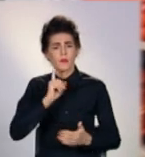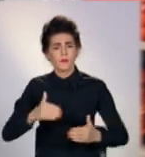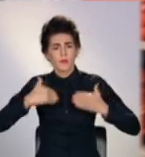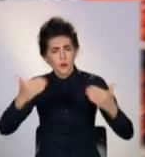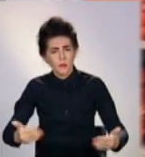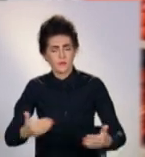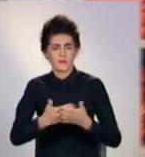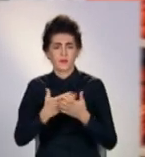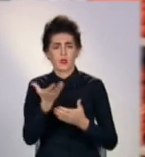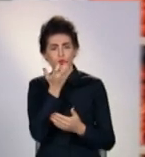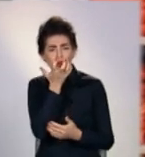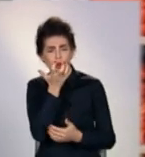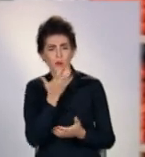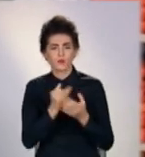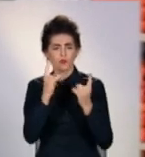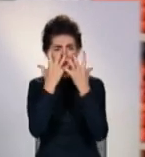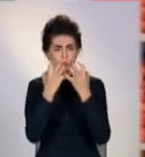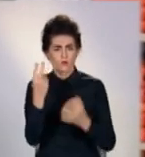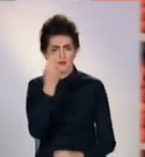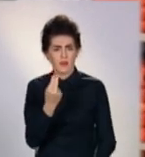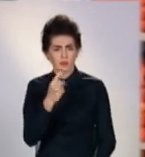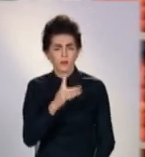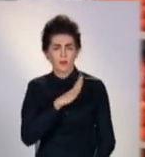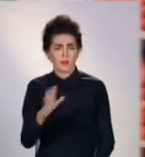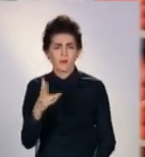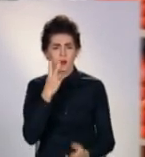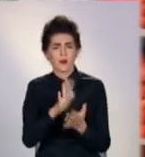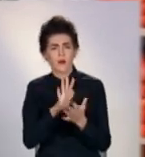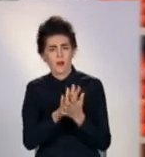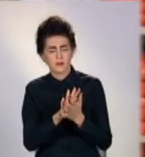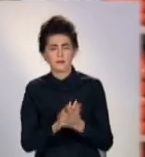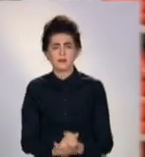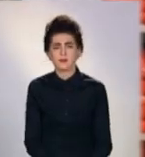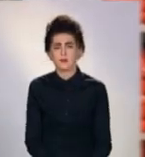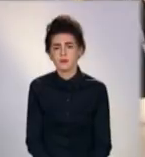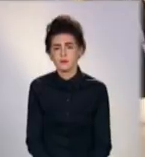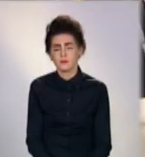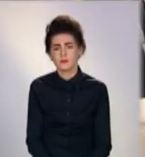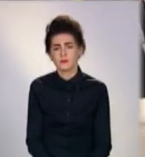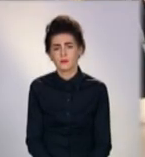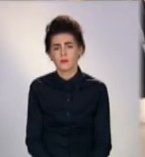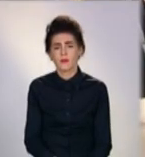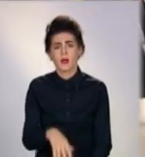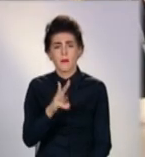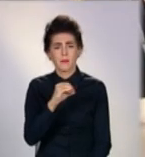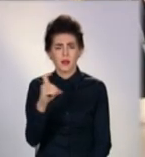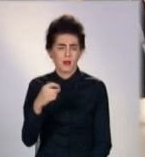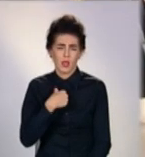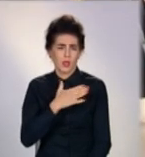потеплеє і темний, щоб не сильно видно, як пачкається, не сильно часто стирається. Я не люблю міха